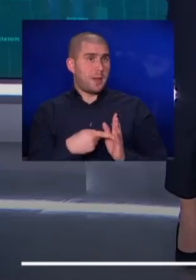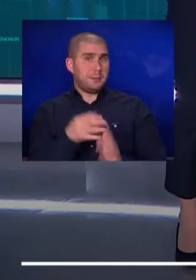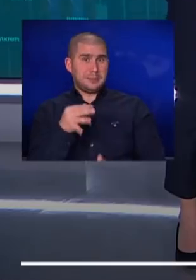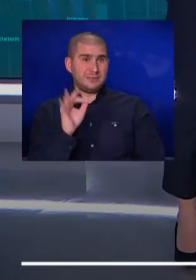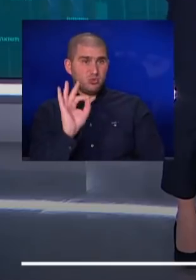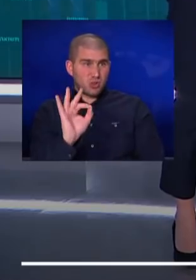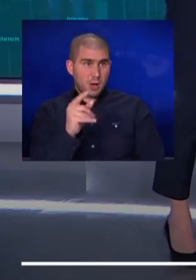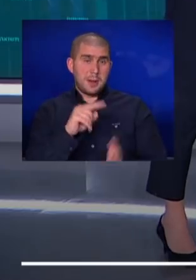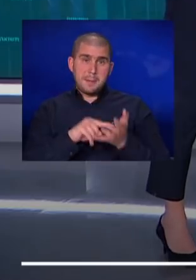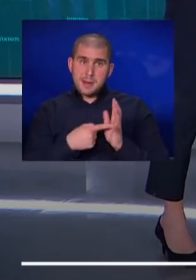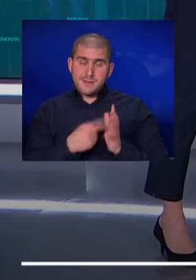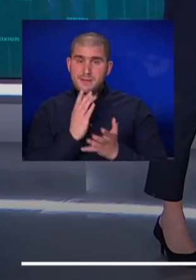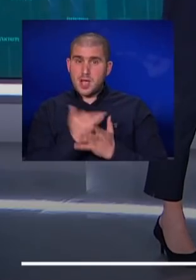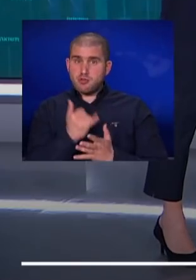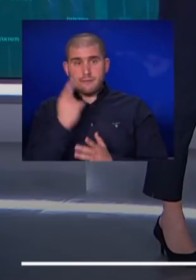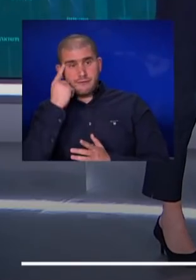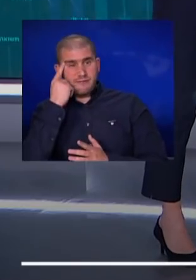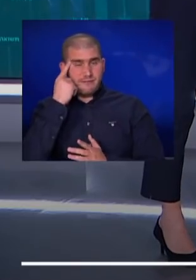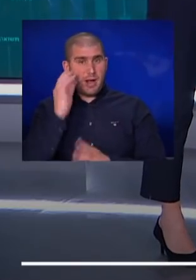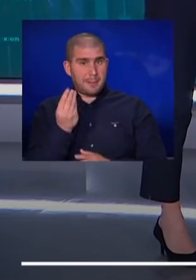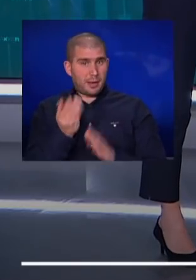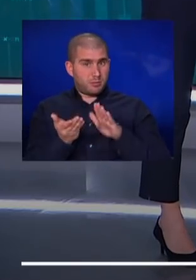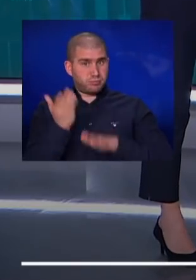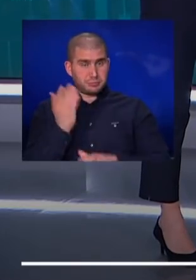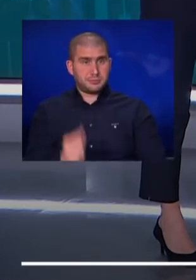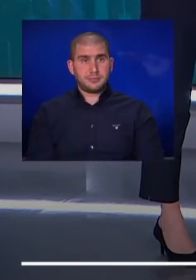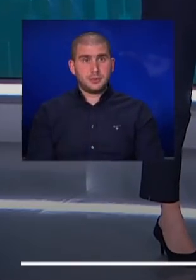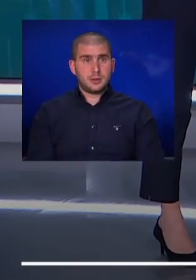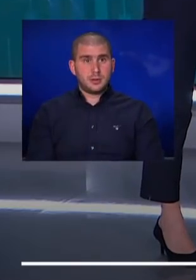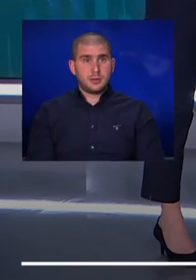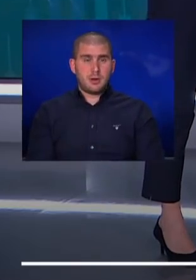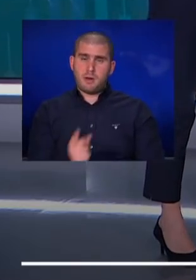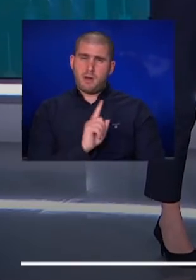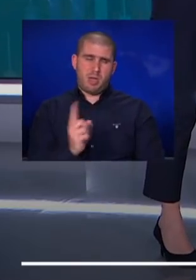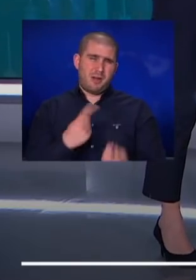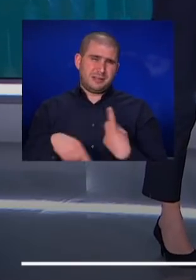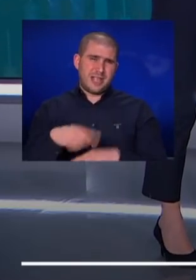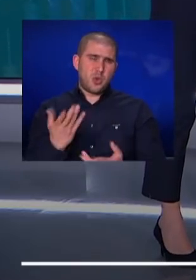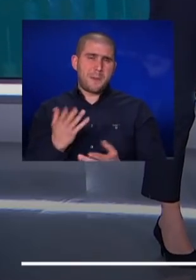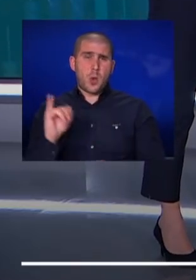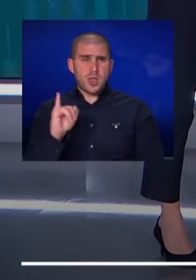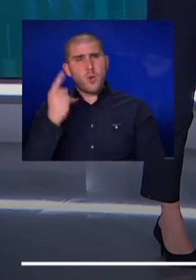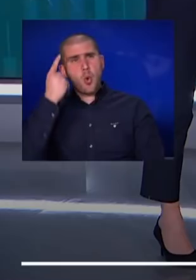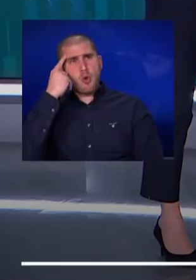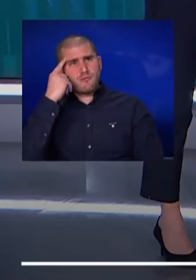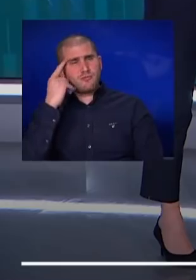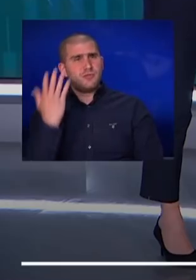מתכוון כבר עכשיו לחשוב מחדש על התמחור? ממש לא, אצלנו ביוחננוב חושבים